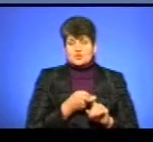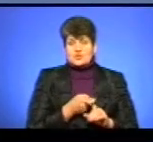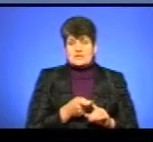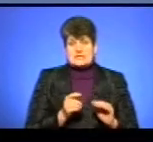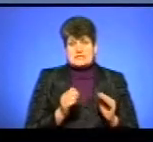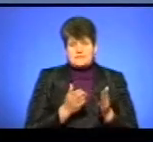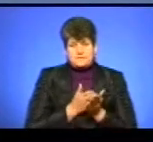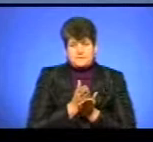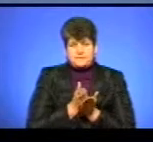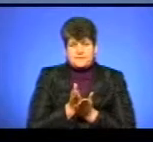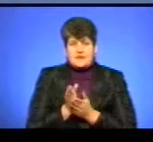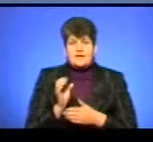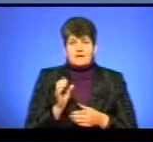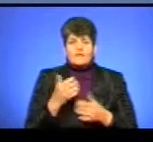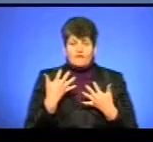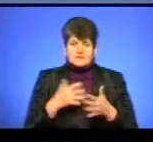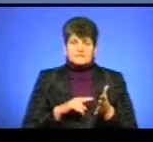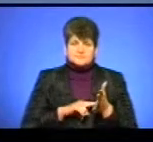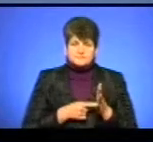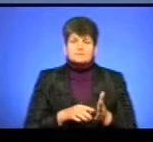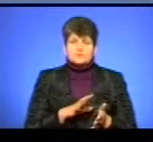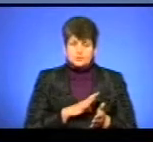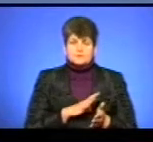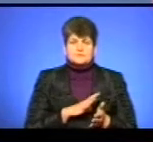спеціалістів, дійсно, як вже акцентовано,